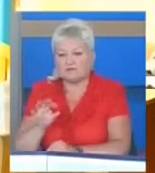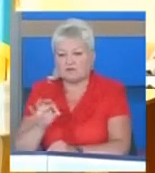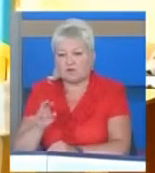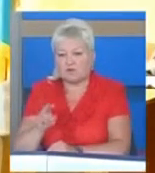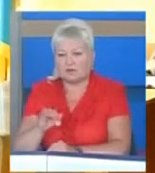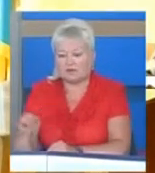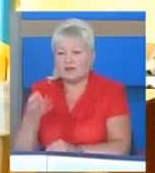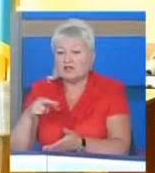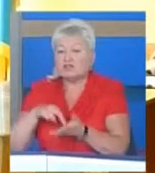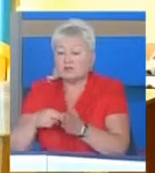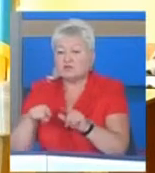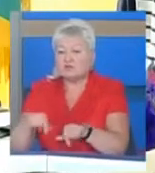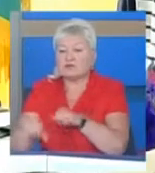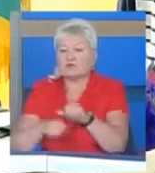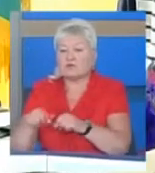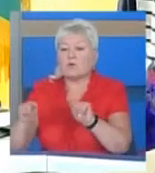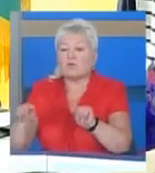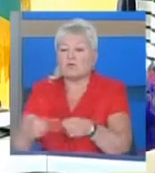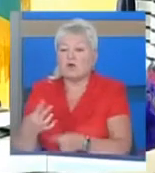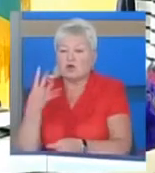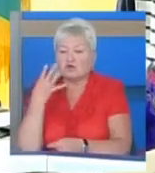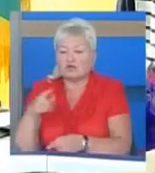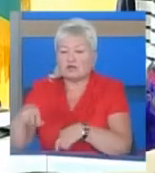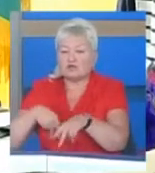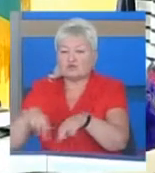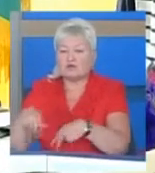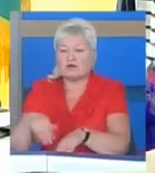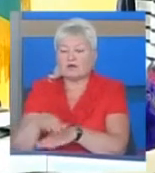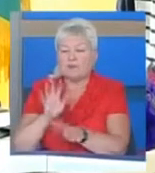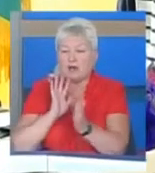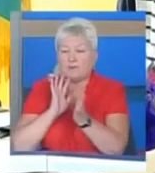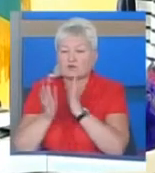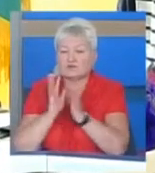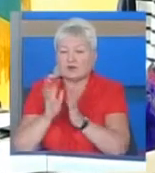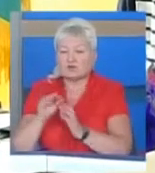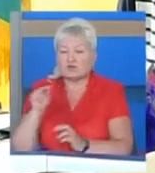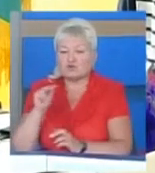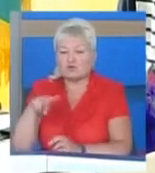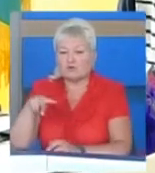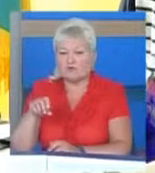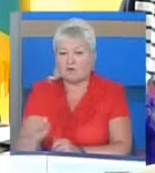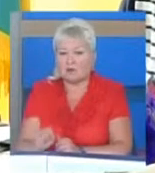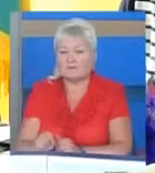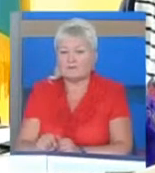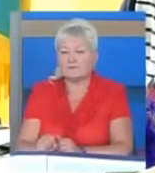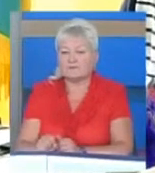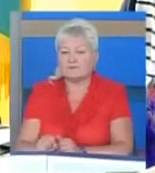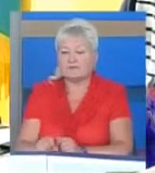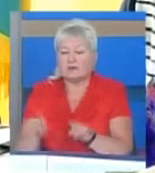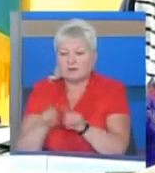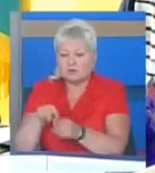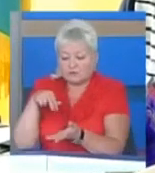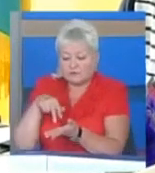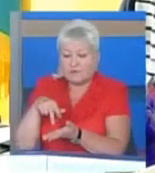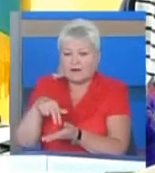планується в нас цього року оновлення частини тротуару вулиці проспекту Чорновола, де також від пішохідного переходу,